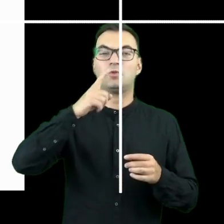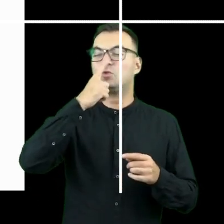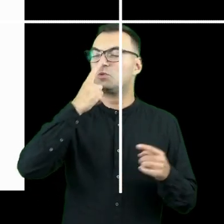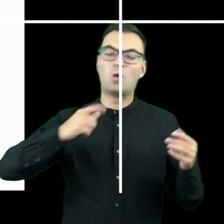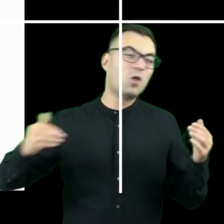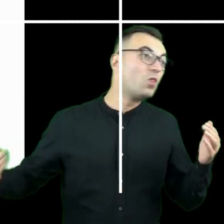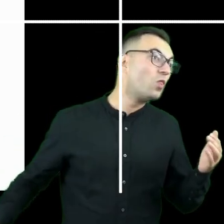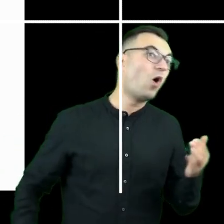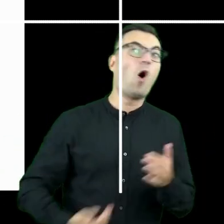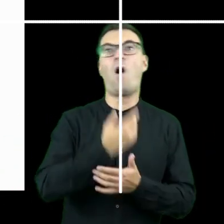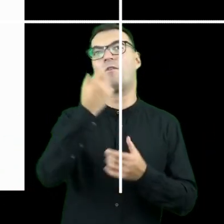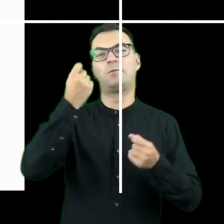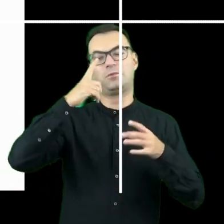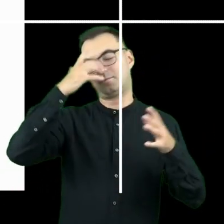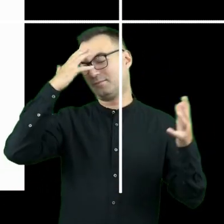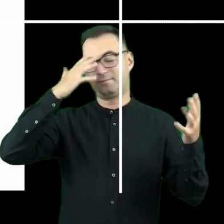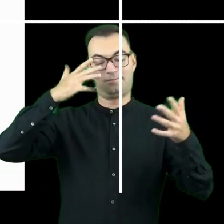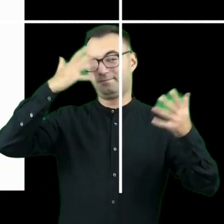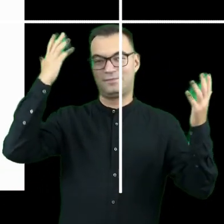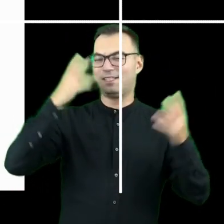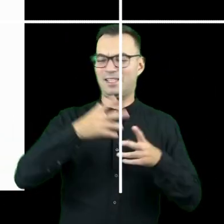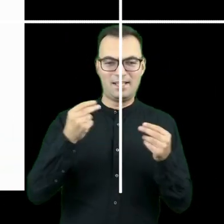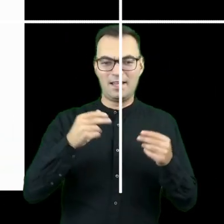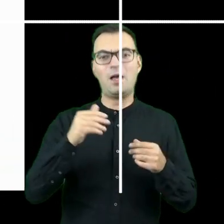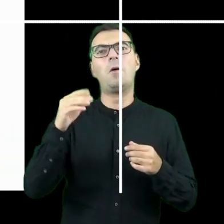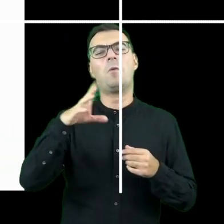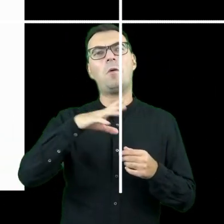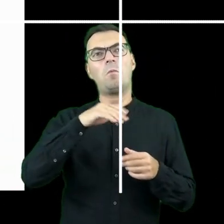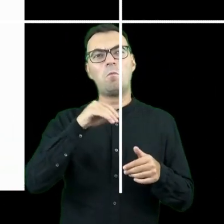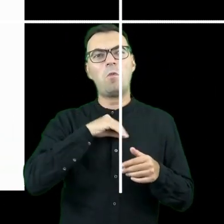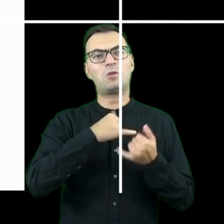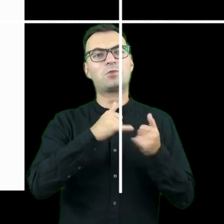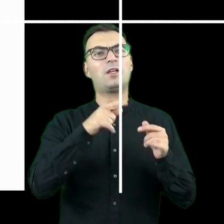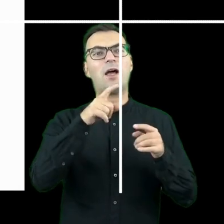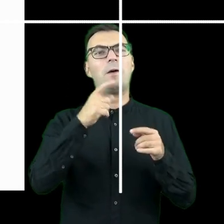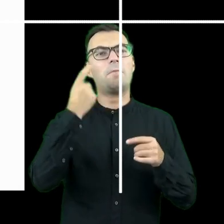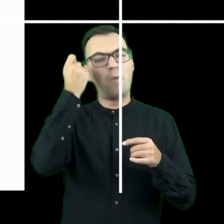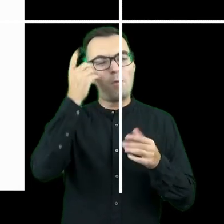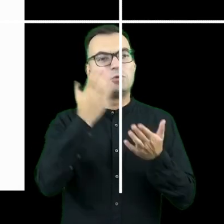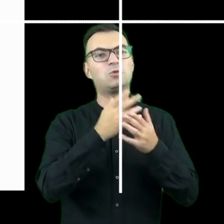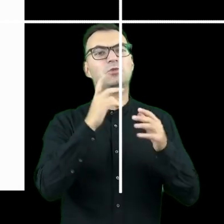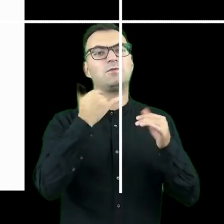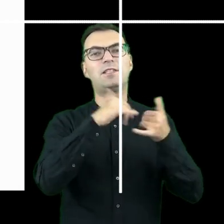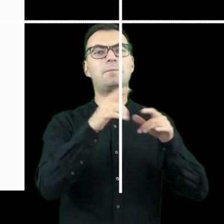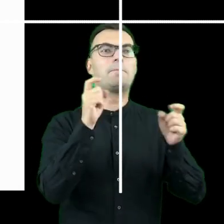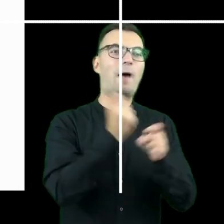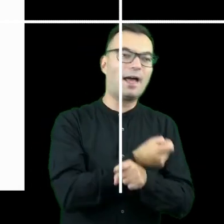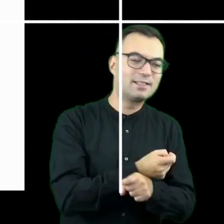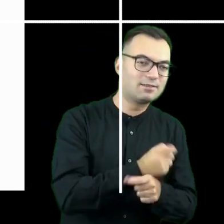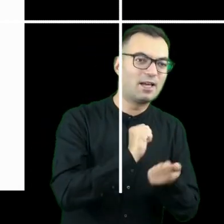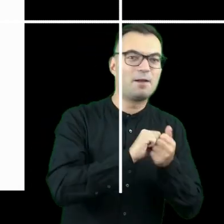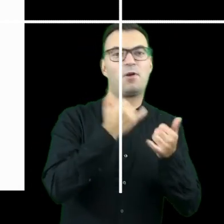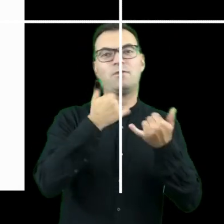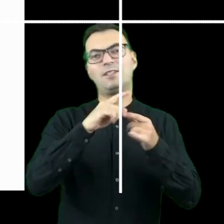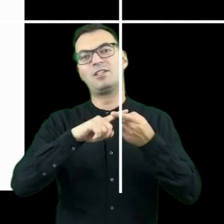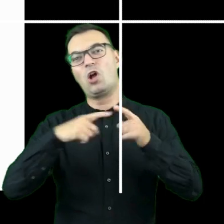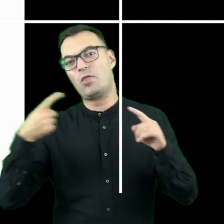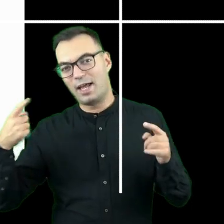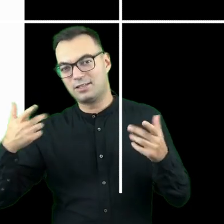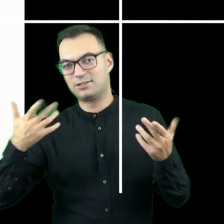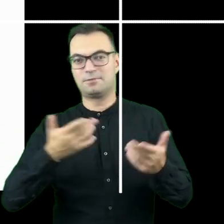pomysłem. Ono może bardzo dobrze działać w innym kontekście, w jakiejś innej kategorii, albo w innym kraju może być świetnym zastosowaniem.